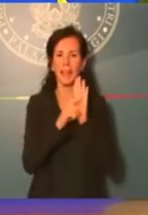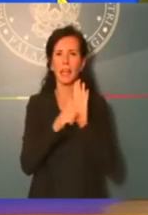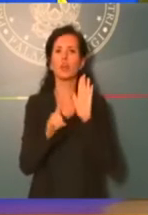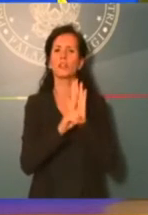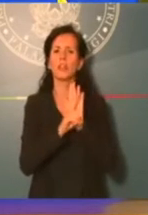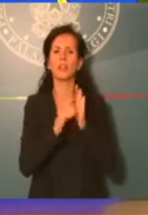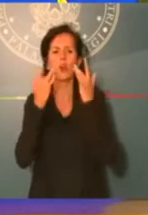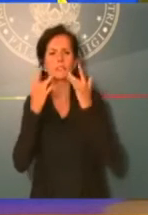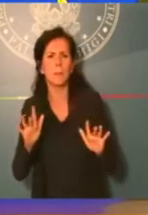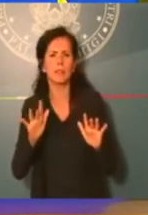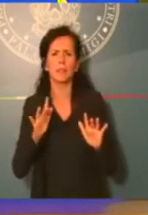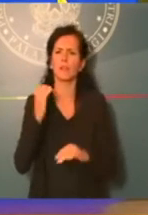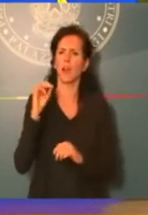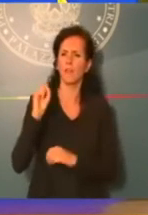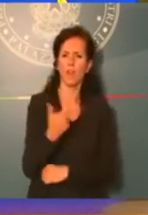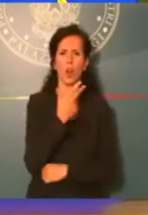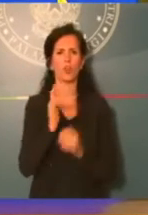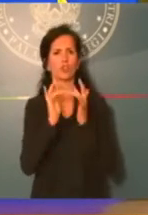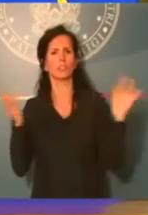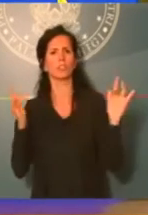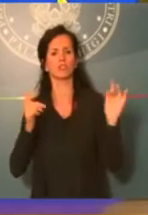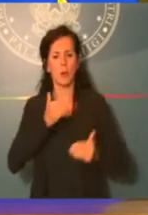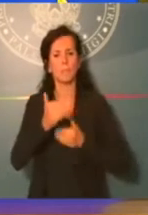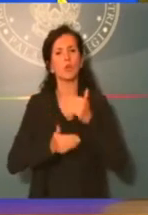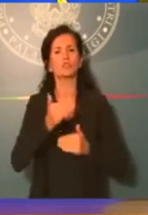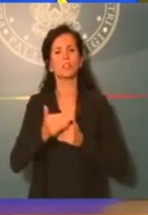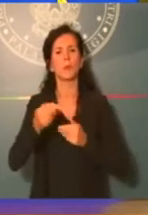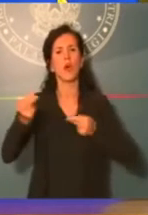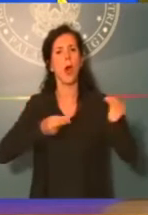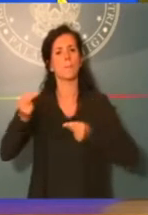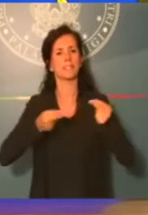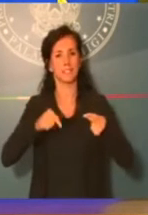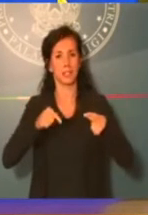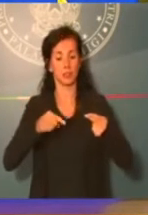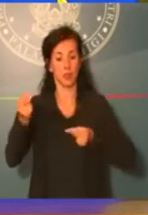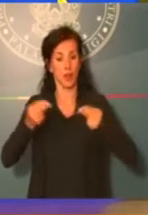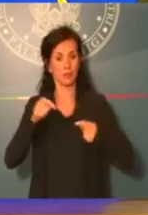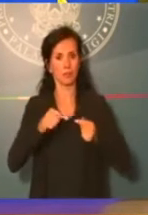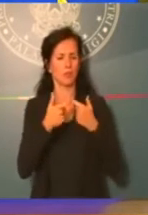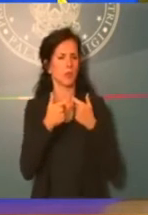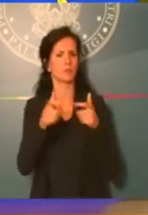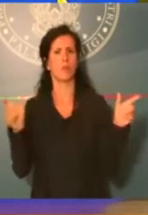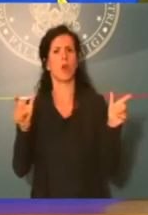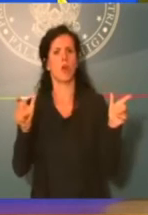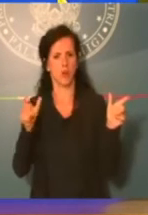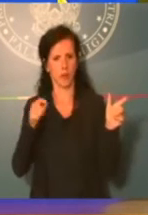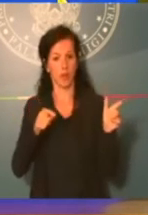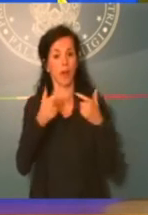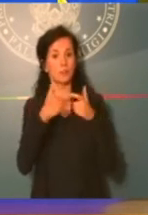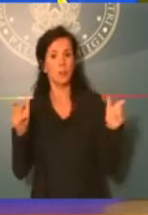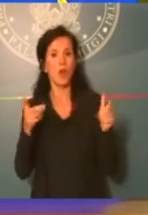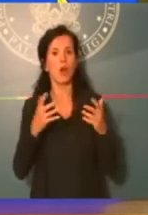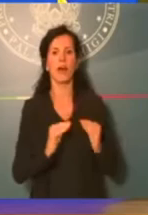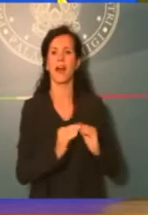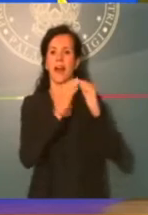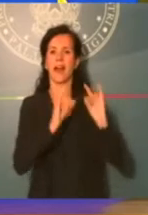velocizza, digitalizza i procedimenti amministrativi, sblocca una volta per tutte i cantieri e